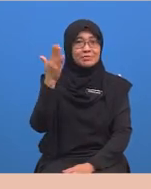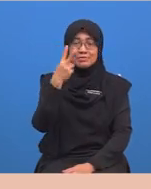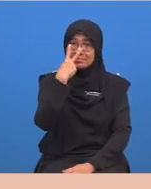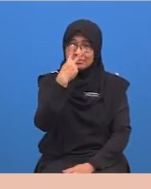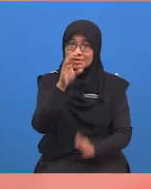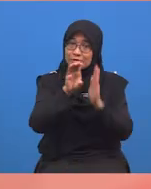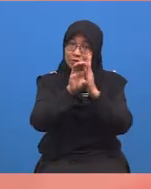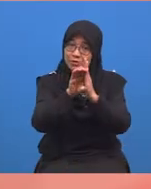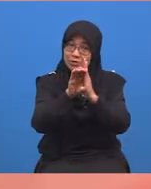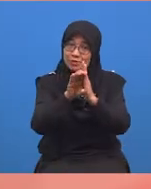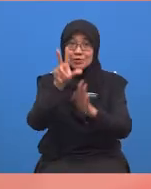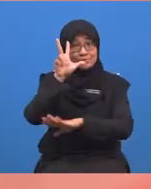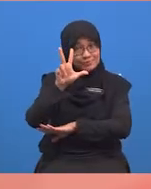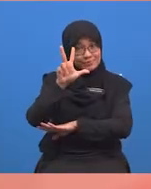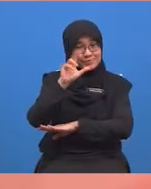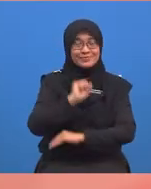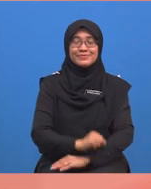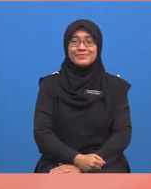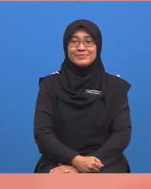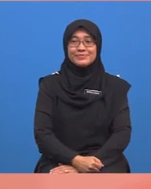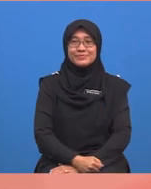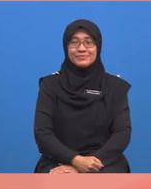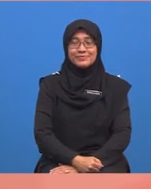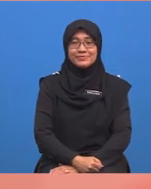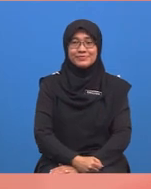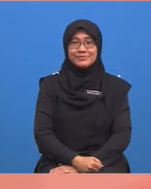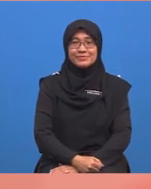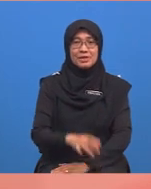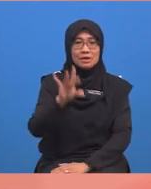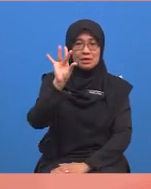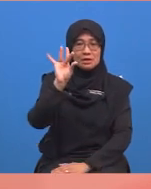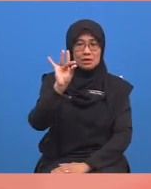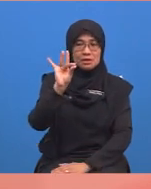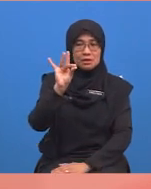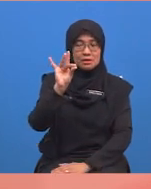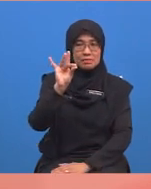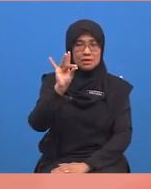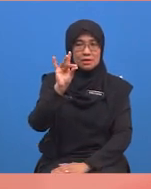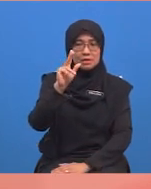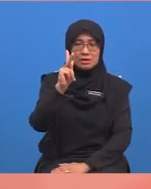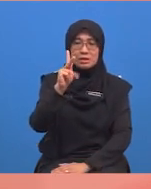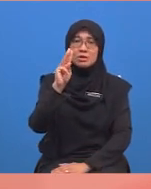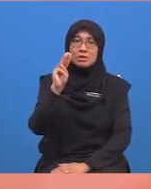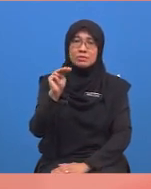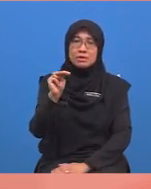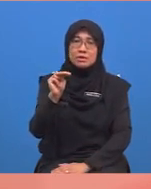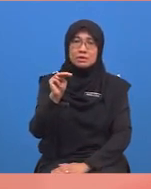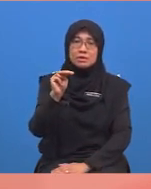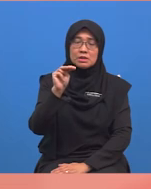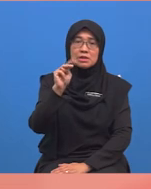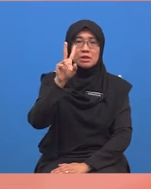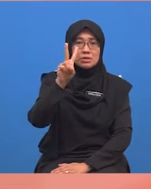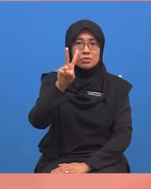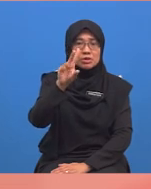lihat contoh ketiga berikut. Lapan kilometer, dua ratus lapan puluh meter